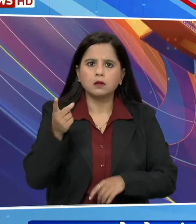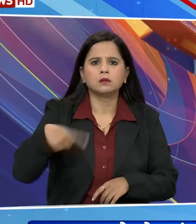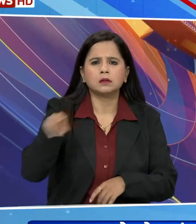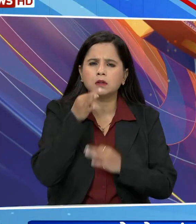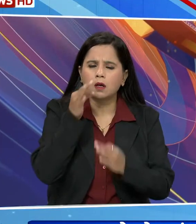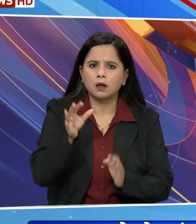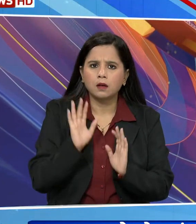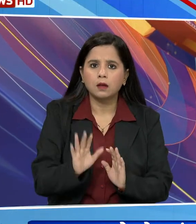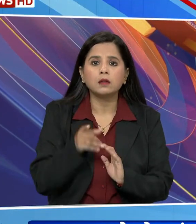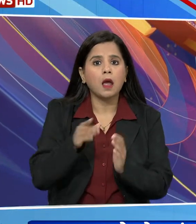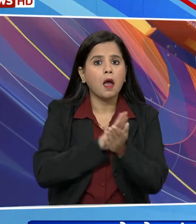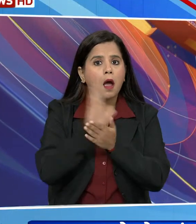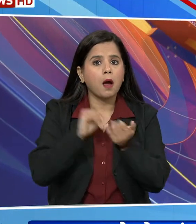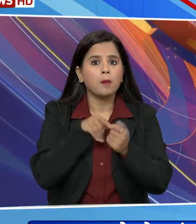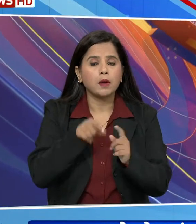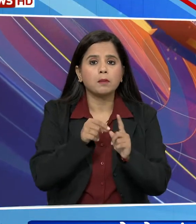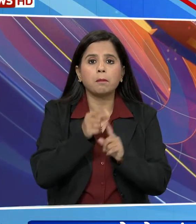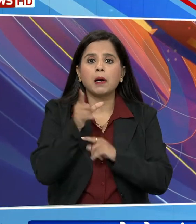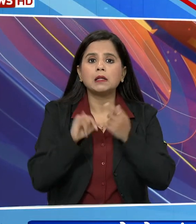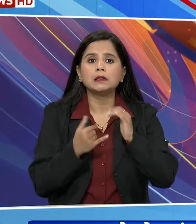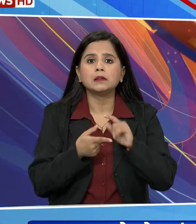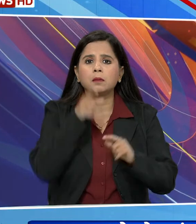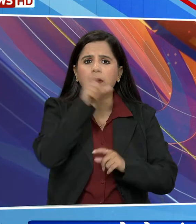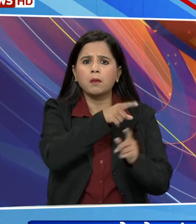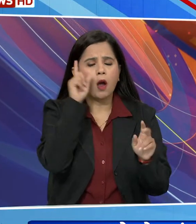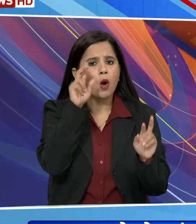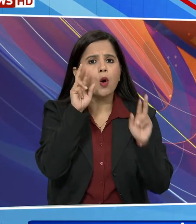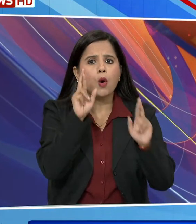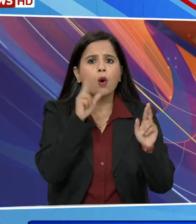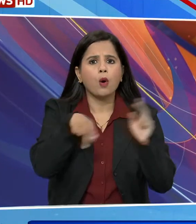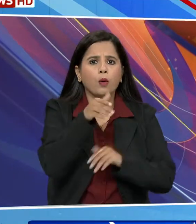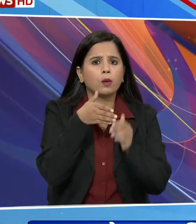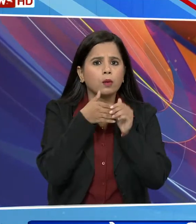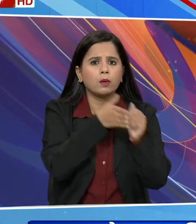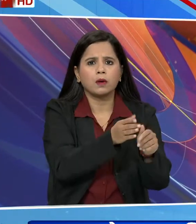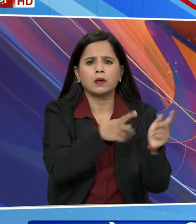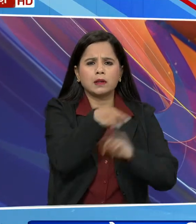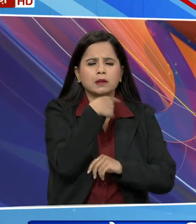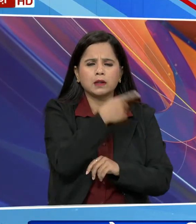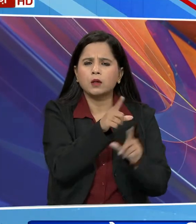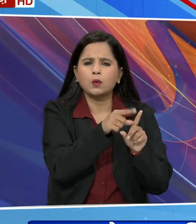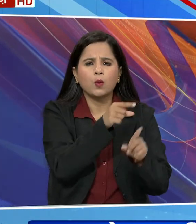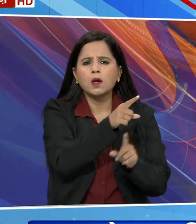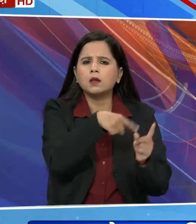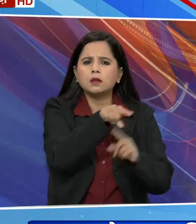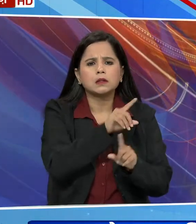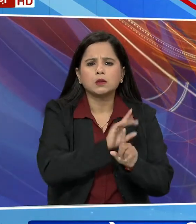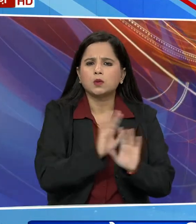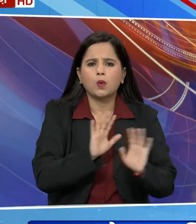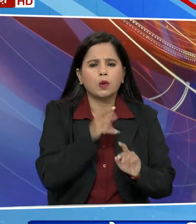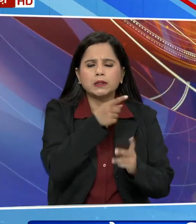उन्होंने कहा कि हमास फिलिस्तीनी लोगों की अकांक्षाओं का प्रतिनिधित्व नहीं करता